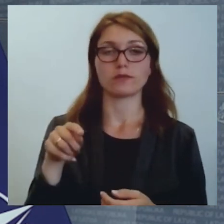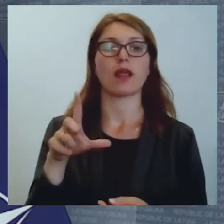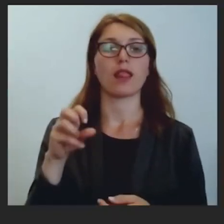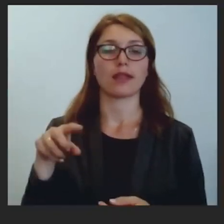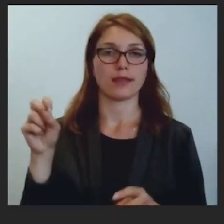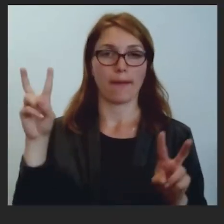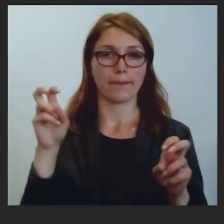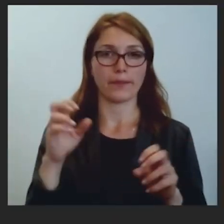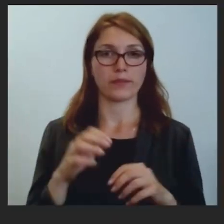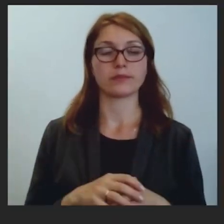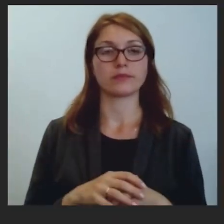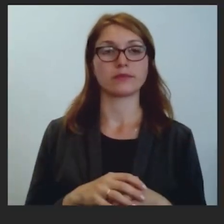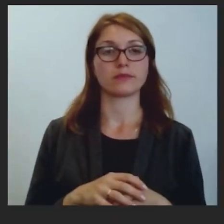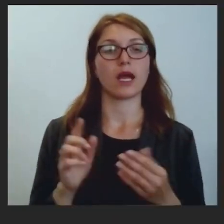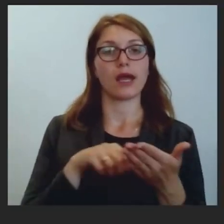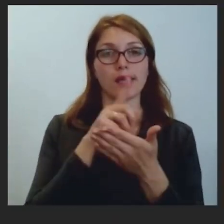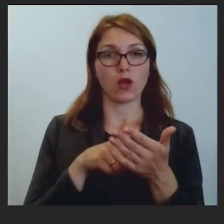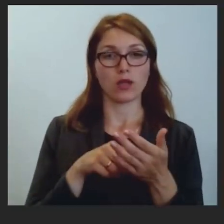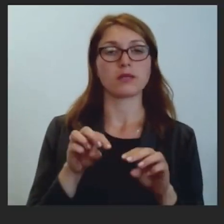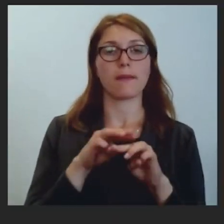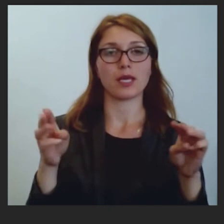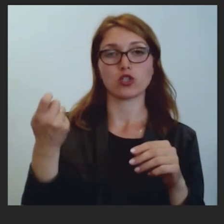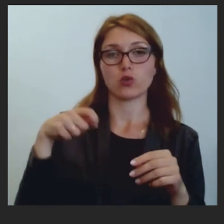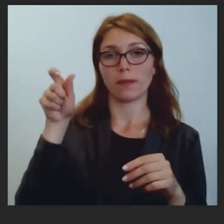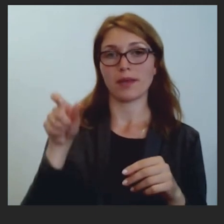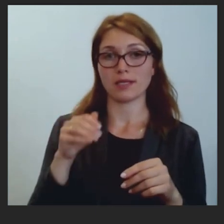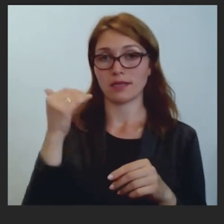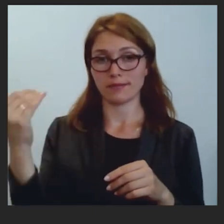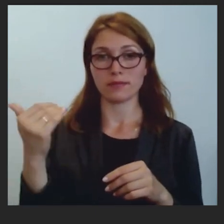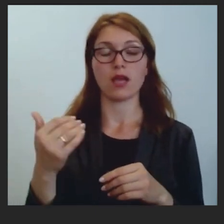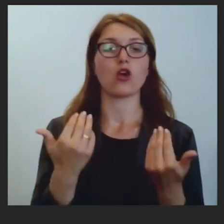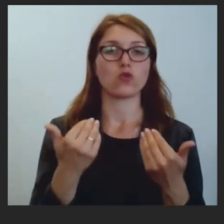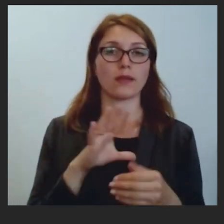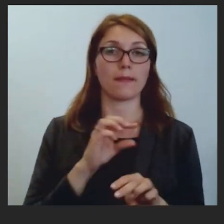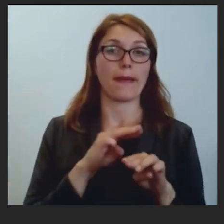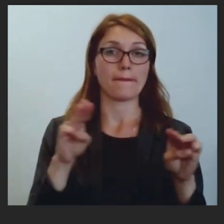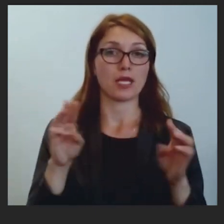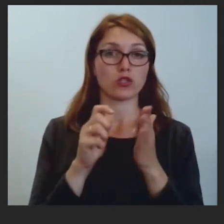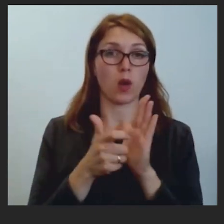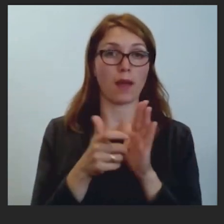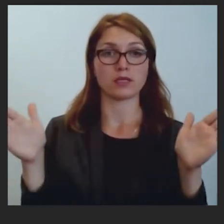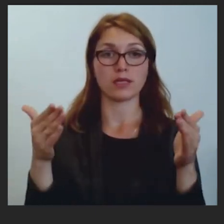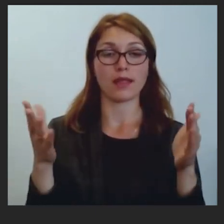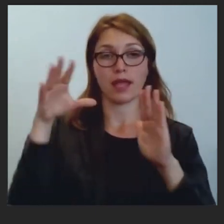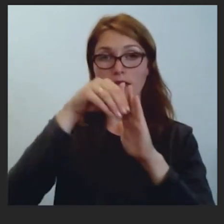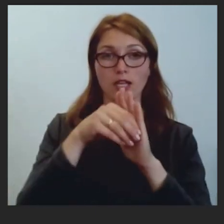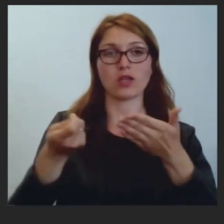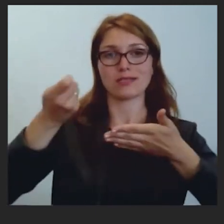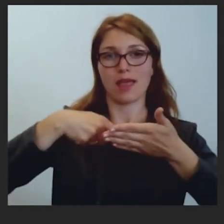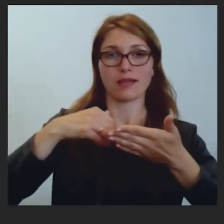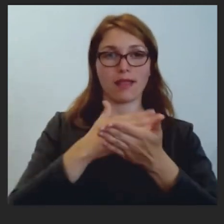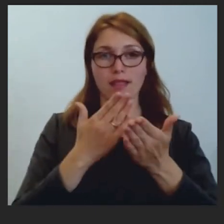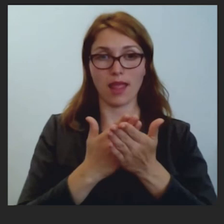Paldies. Jautājums šoreiz Kariņa kungams. Šotien bija iekļauts ministra kabinete sēdes slēgtajā daļā